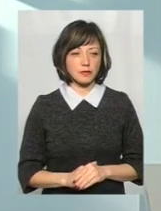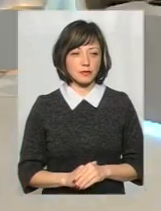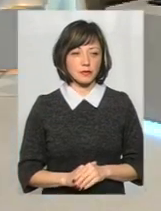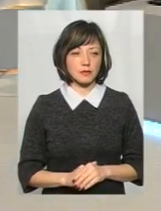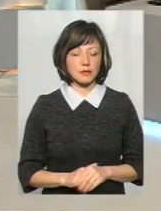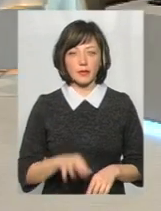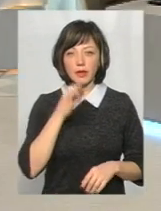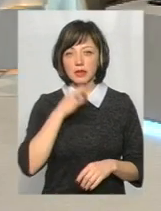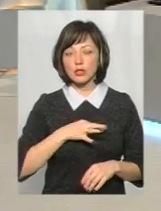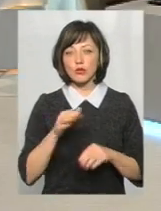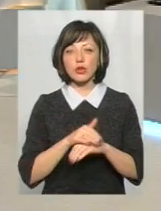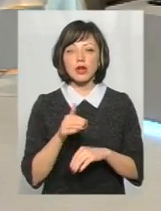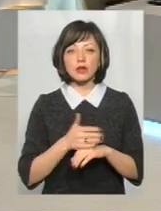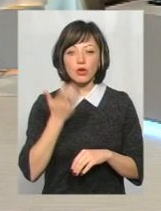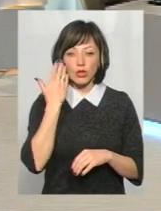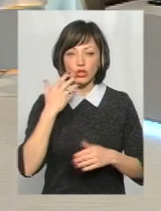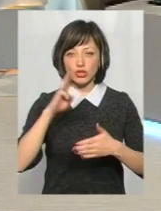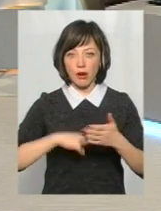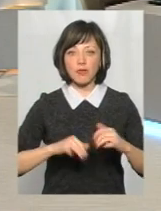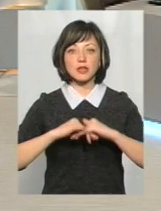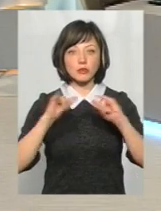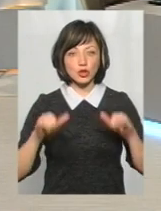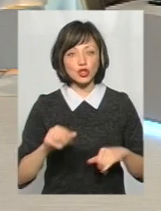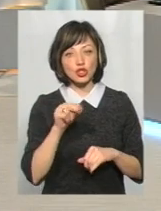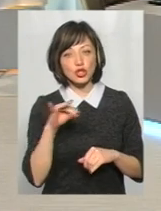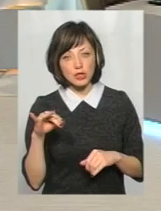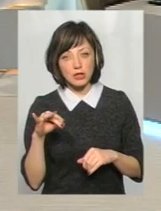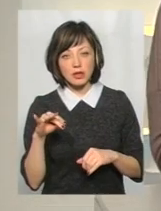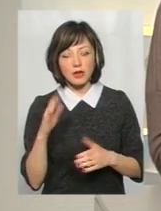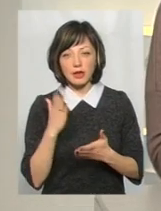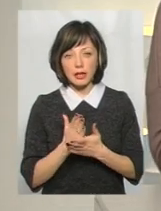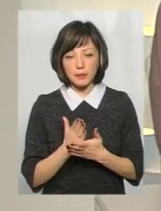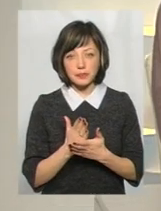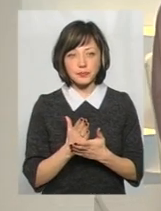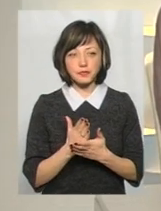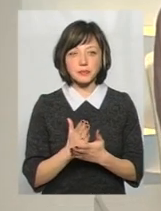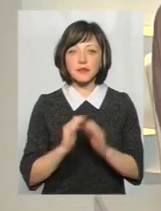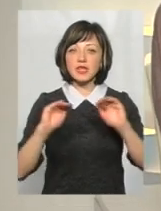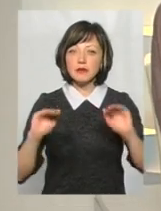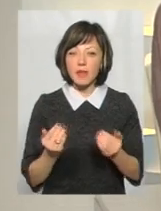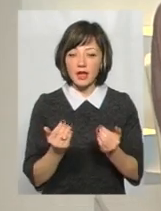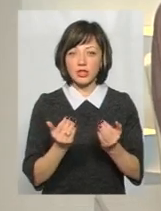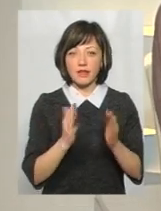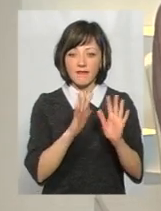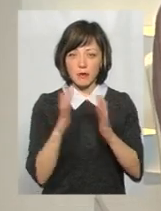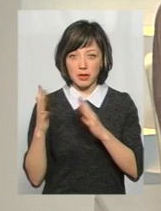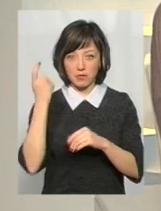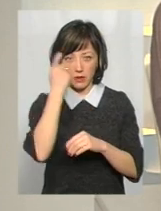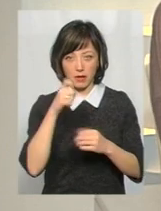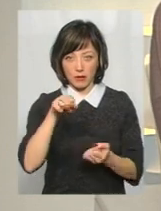Скажіть, будь ласка, відколи штрафи так суттєво збільшили? Чи спостерігається тенденція до зменшення таких випадків?